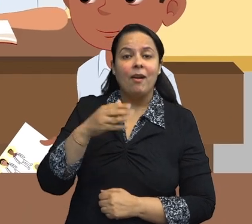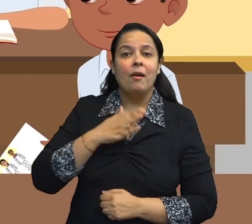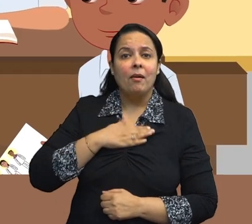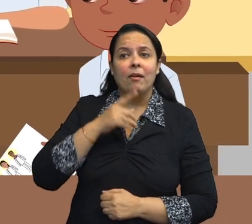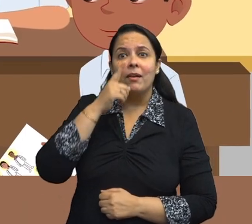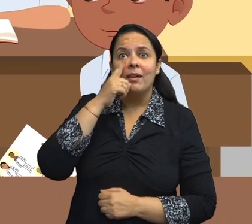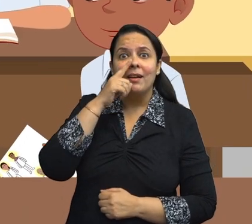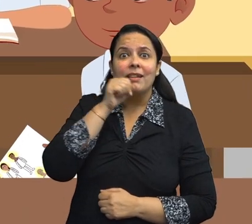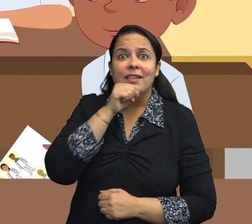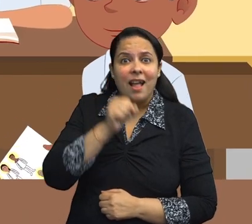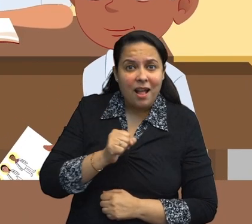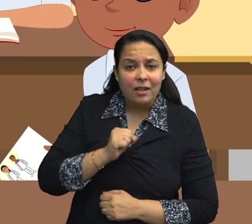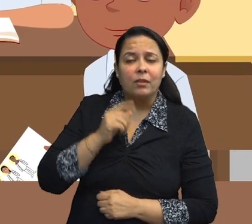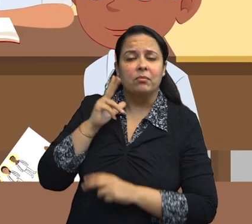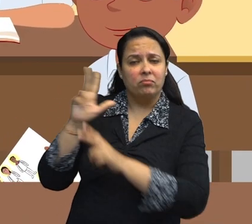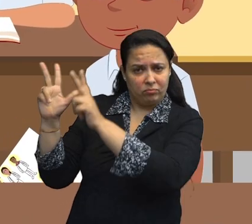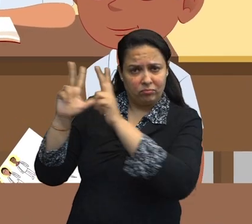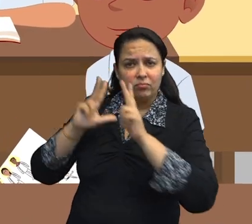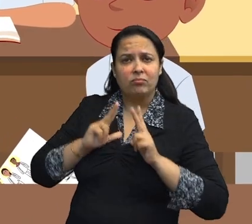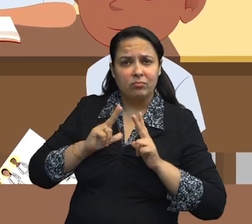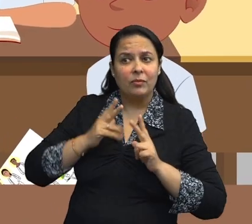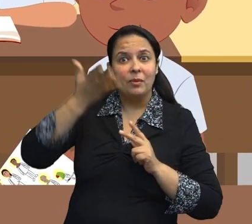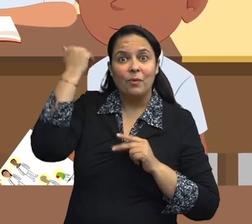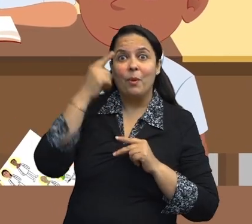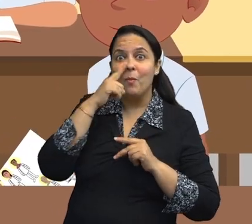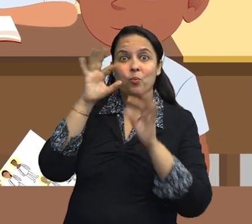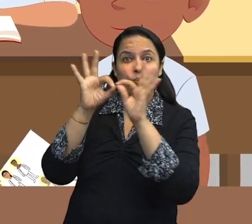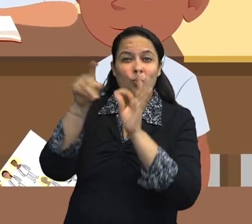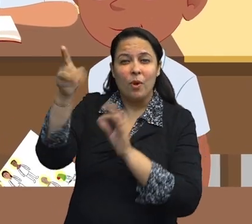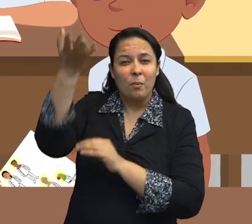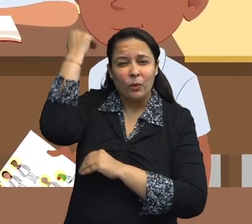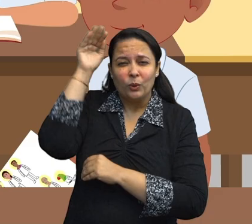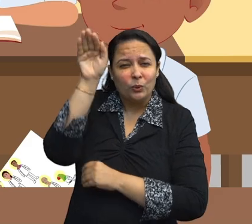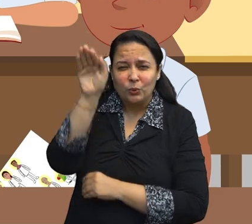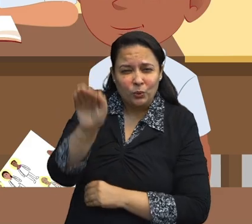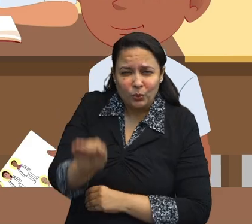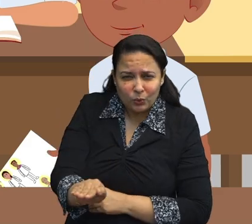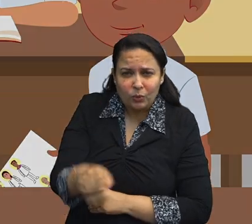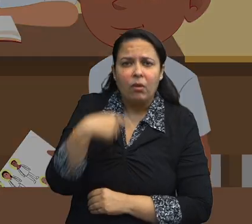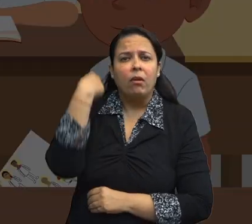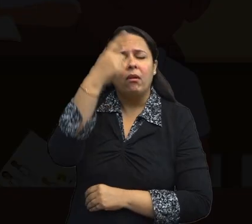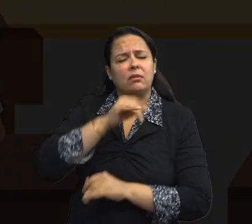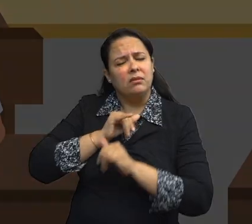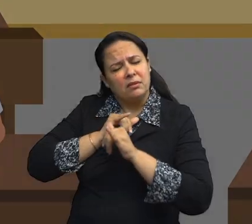दादी कहती है के बच्पन में तो बुआ बिल्कुल मेरे जैसी दिखती थी